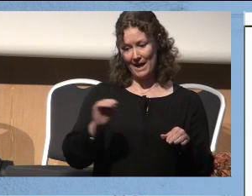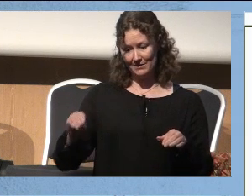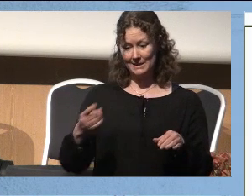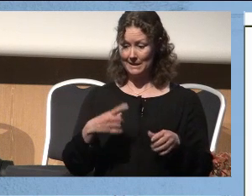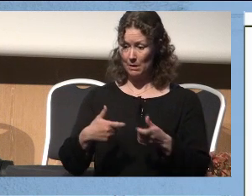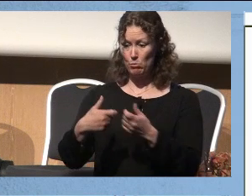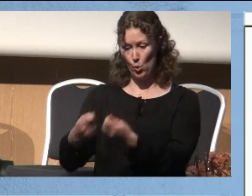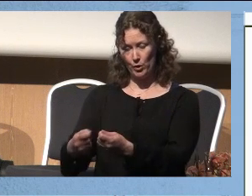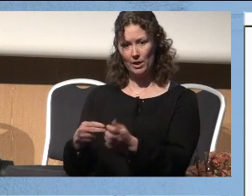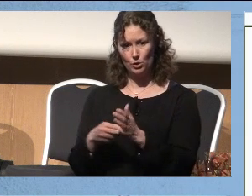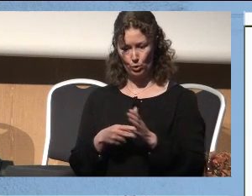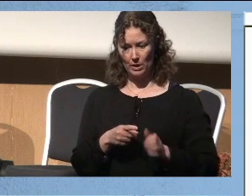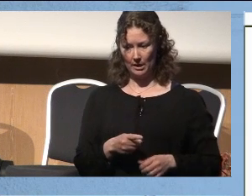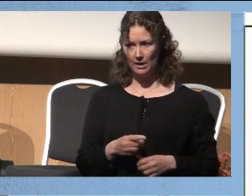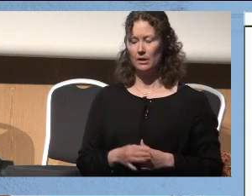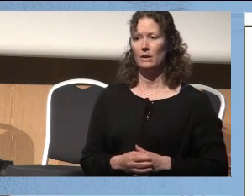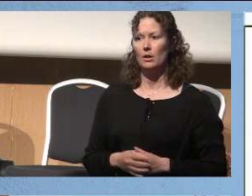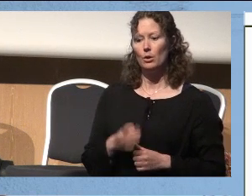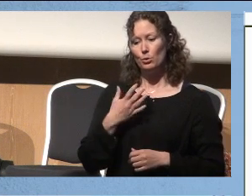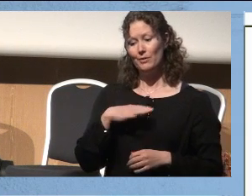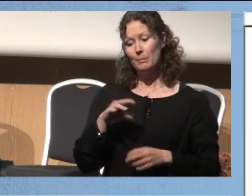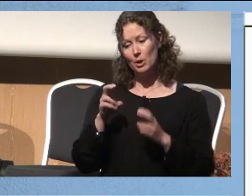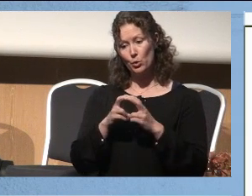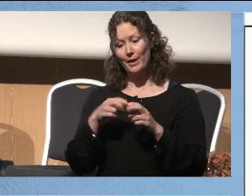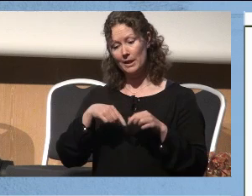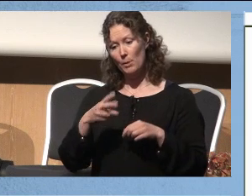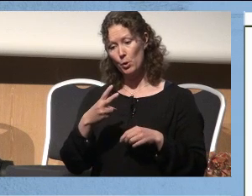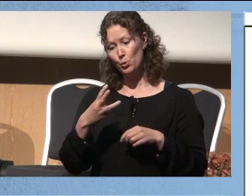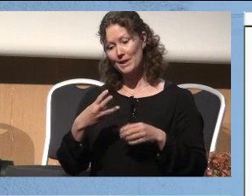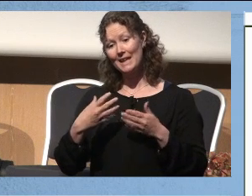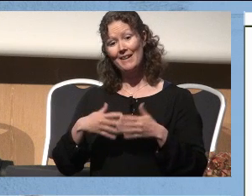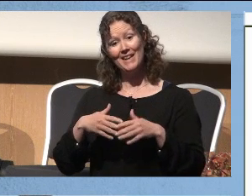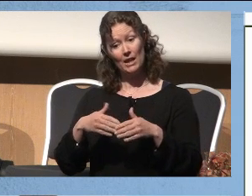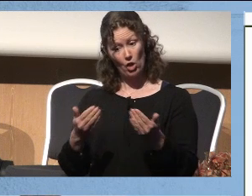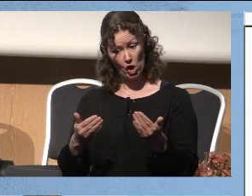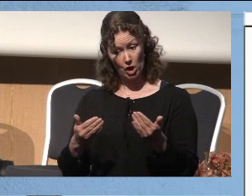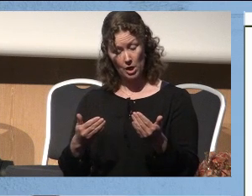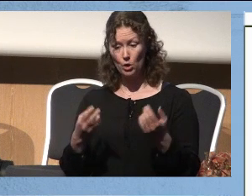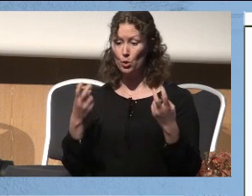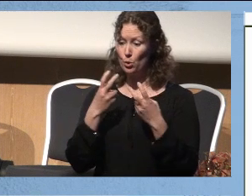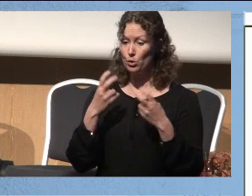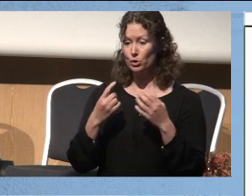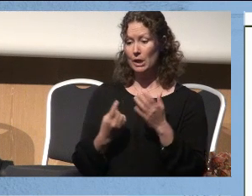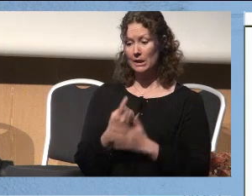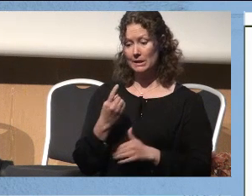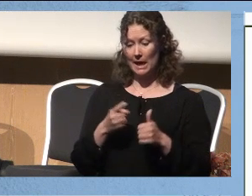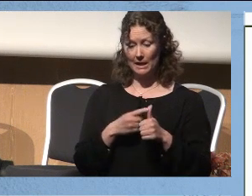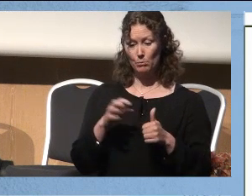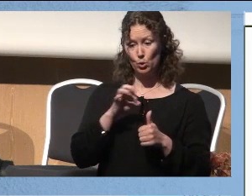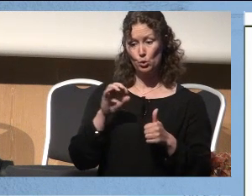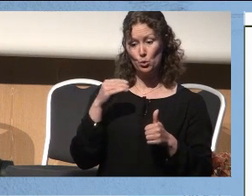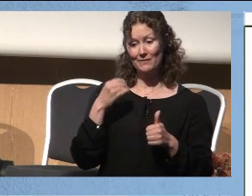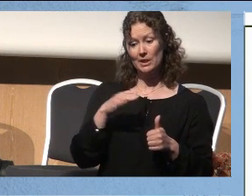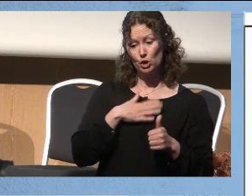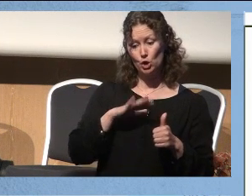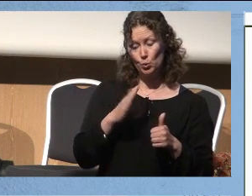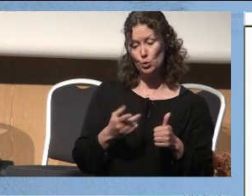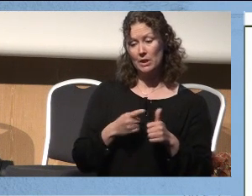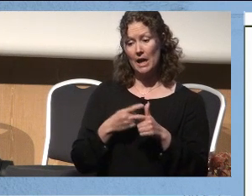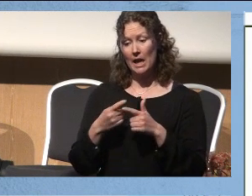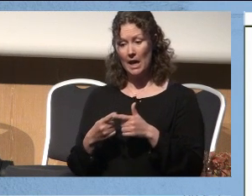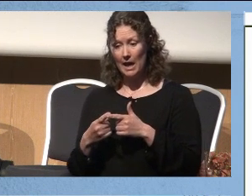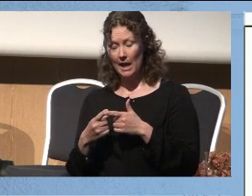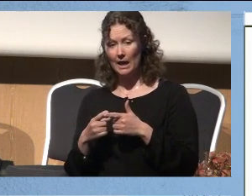mottaket. Du vil bli kontaktet i løpet av to til tre virkedager. Undersøkelsen foregår enten på Oslo Universitetssykehus eller